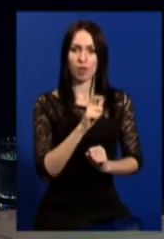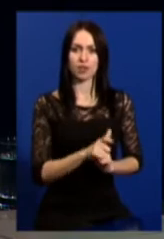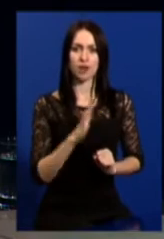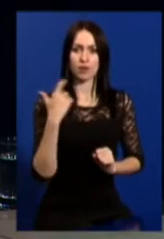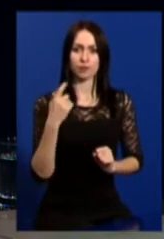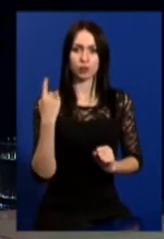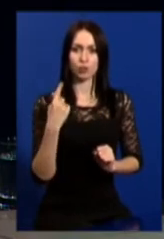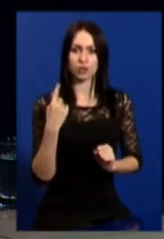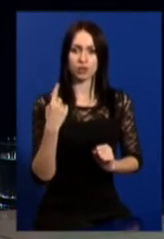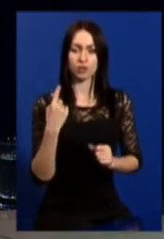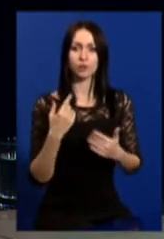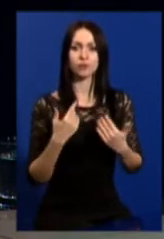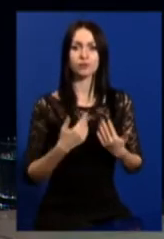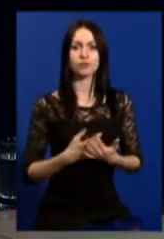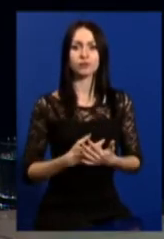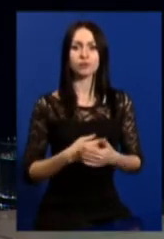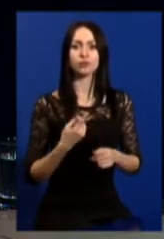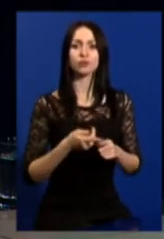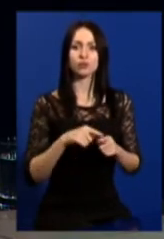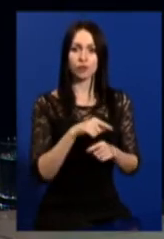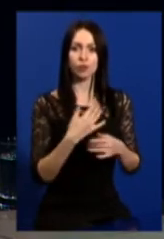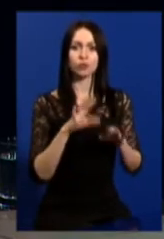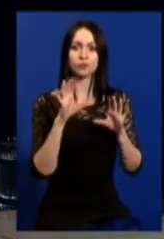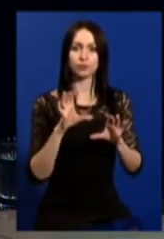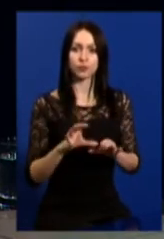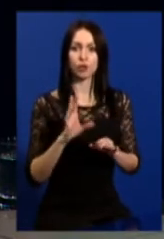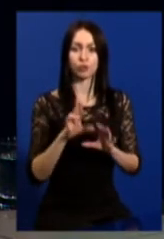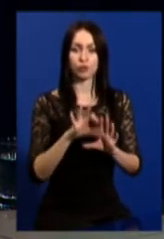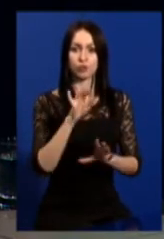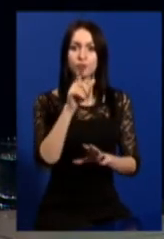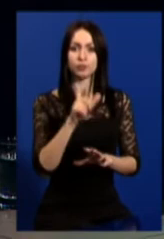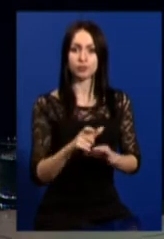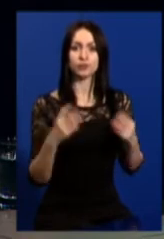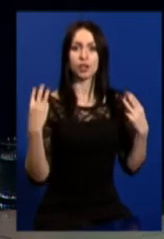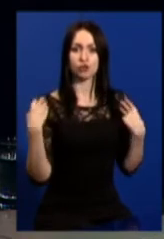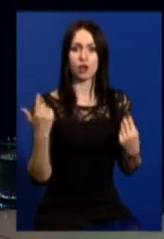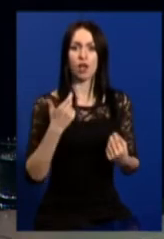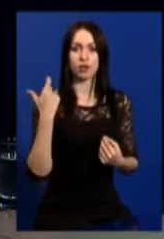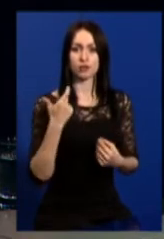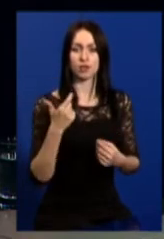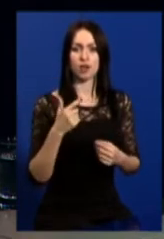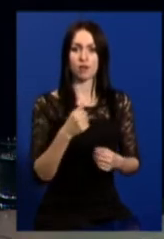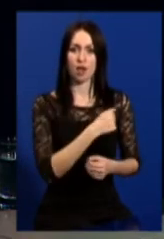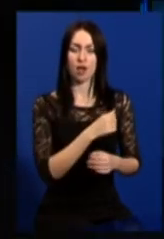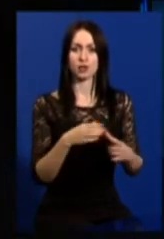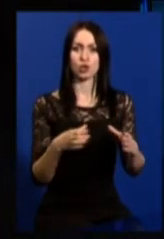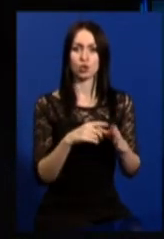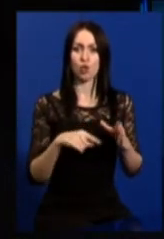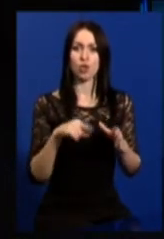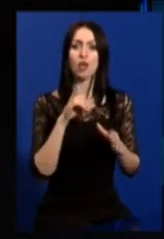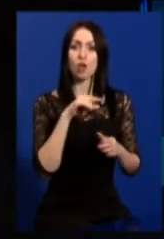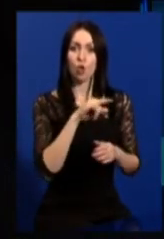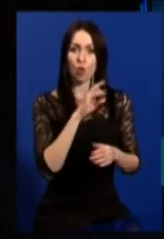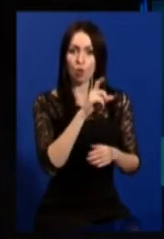Ну, це визначена законом особа начальник Харківського гарнізону. І він же